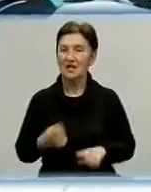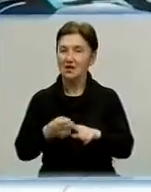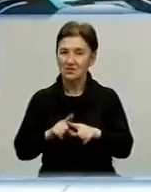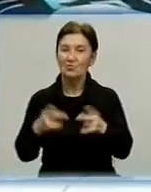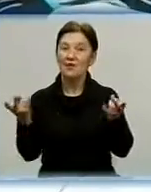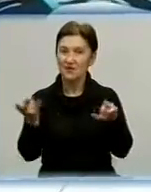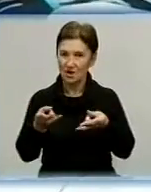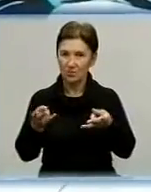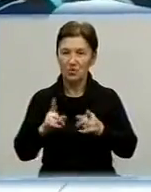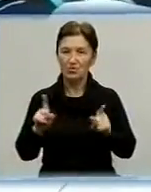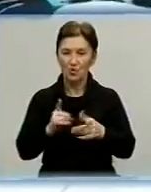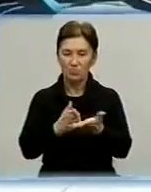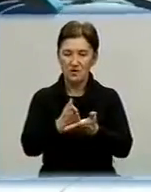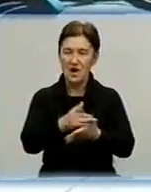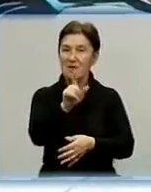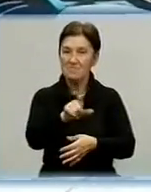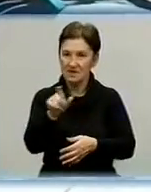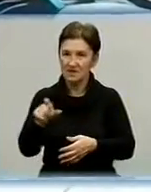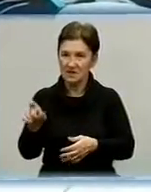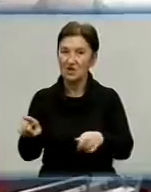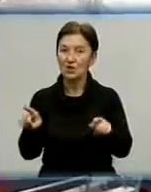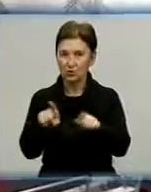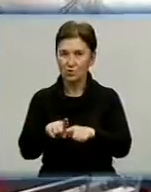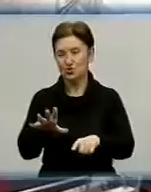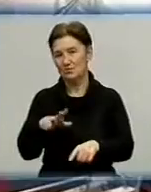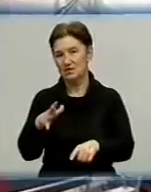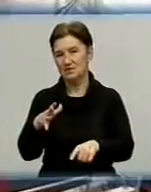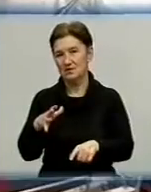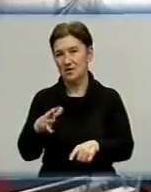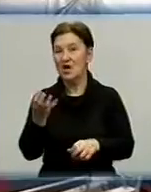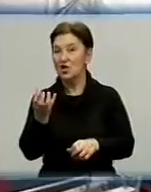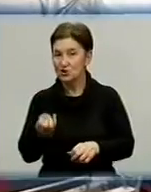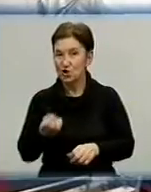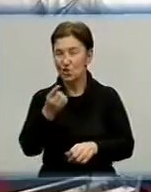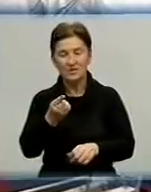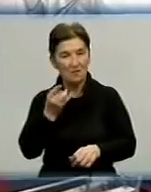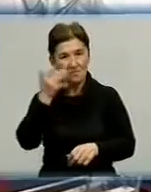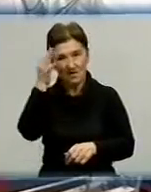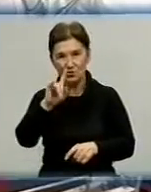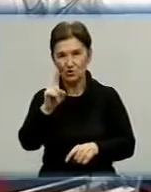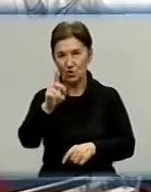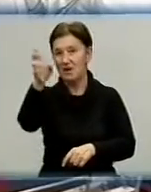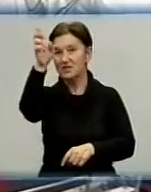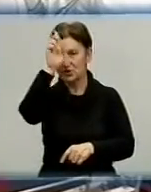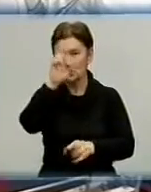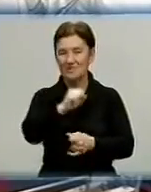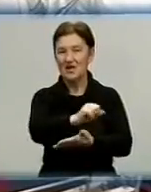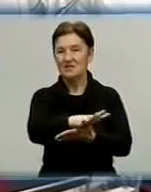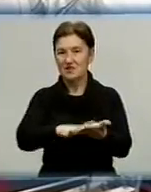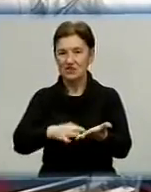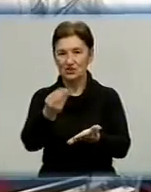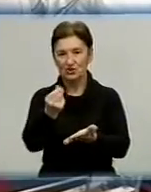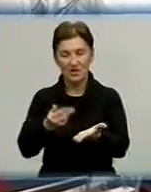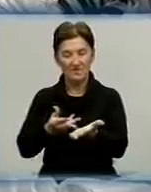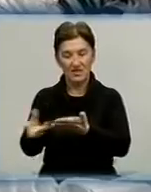треба, щоб персонал теж набирали. А ще Валентина Мочалова мріє, аби держава кожному з них і надалі фінансувала дорогу